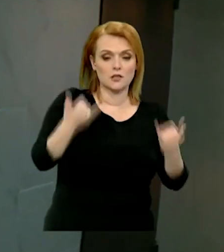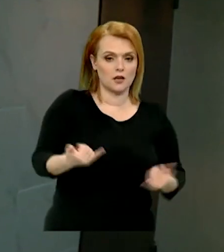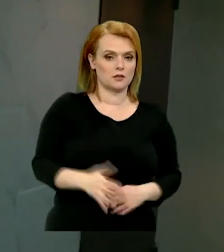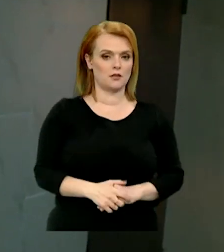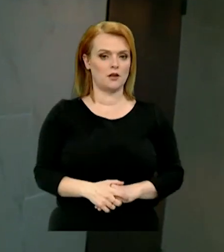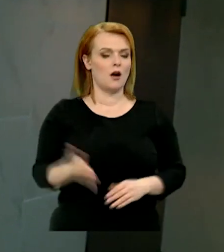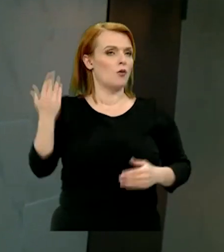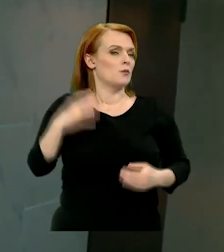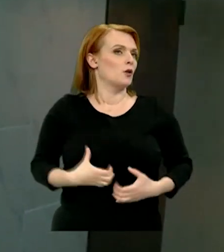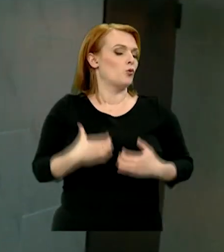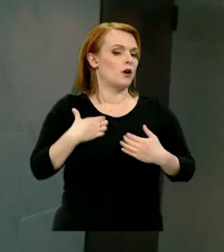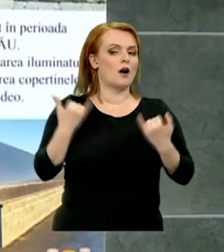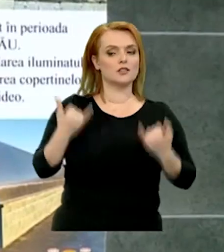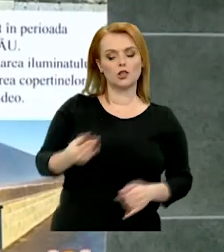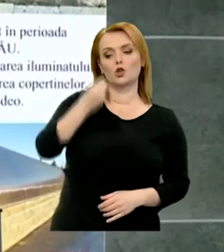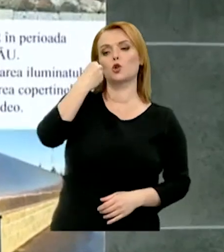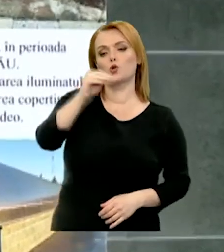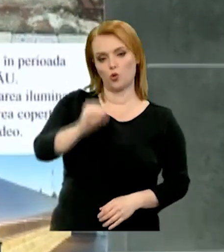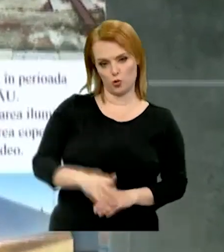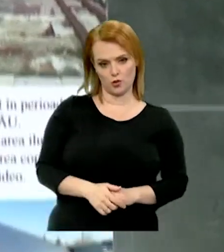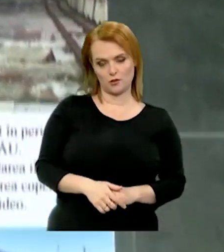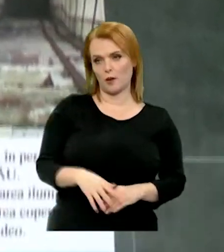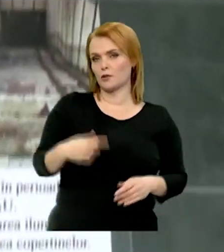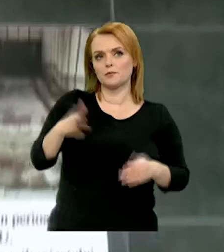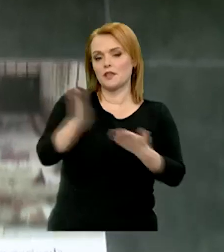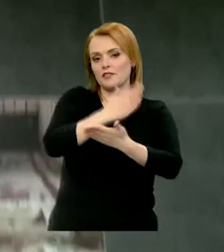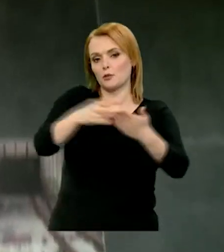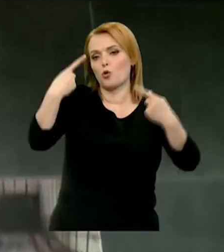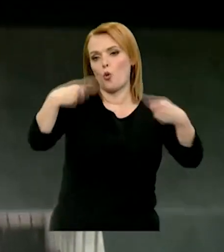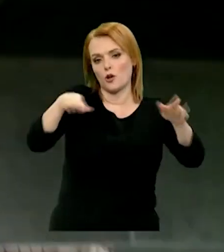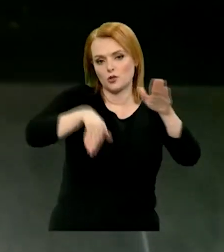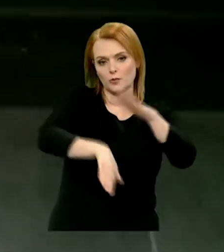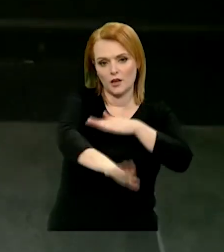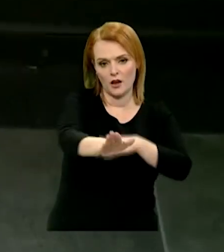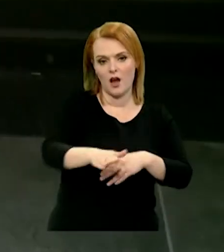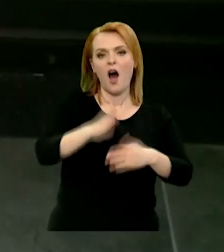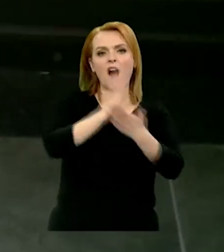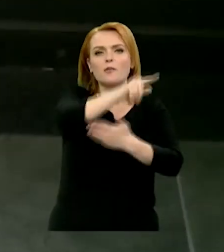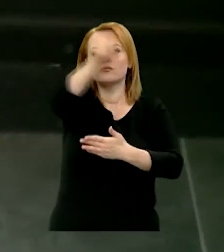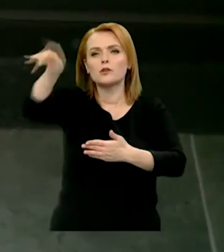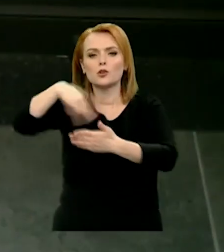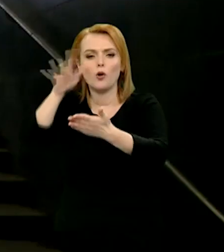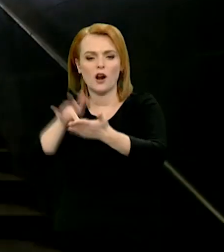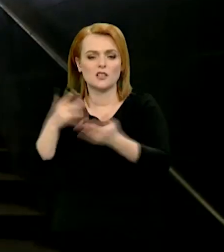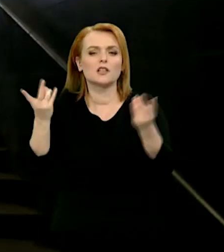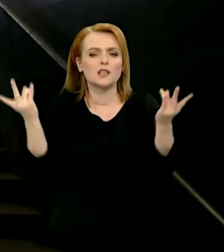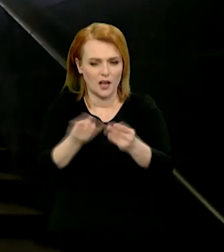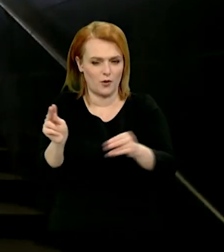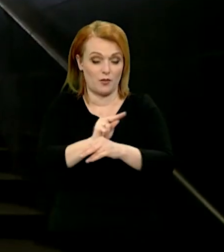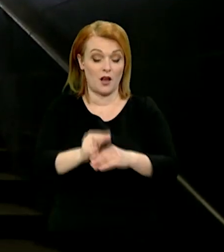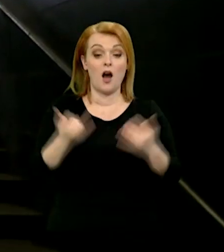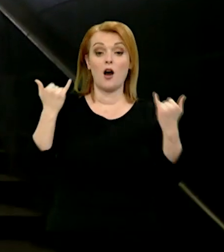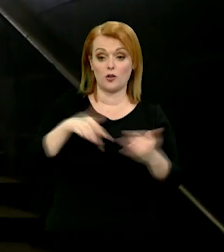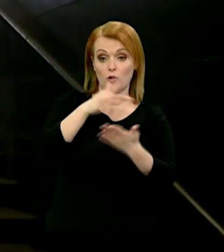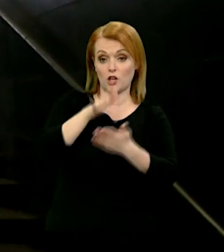într-o stare deplorabilă. Acum este mult mai bine. Parcă e altă subterană. Avem multe pasaje în oraș care trebuie reparate. În prezent,